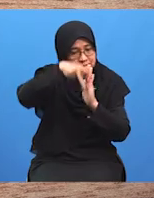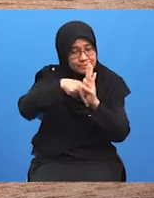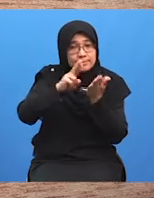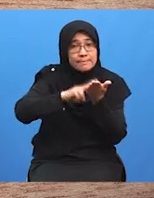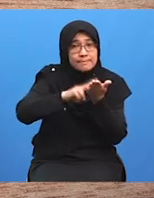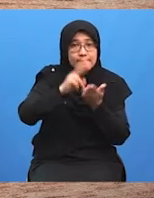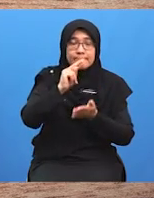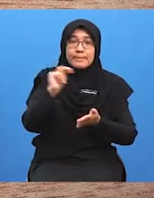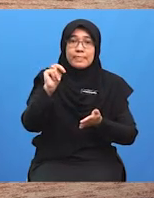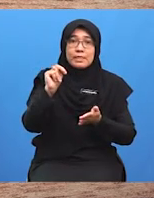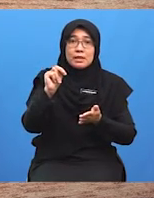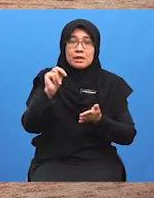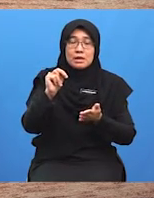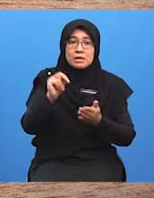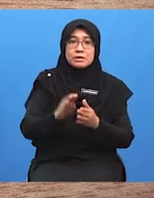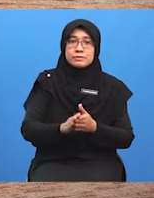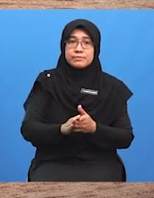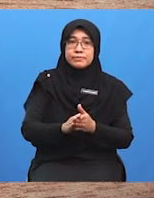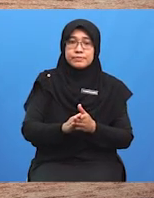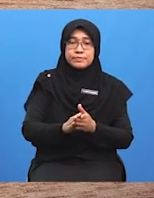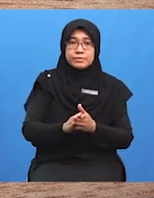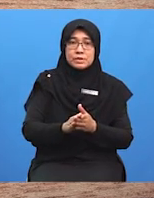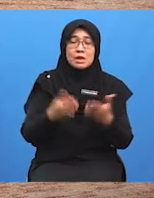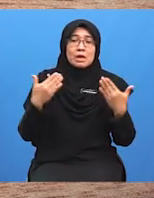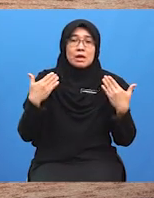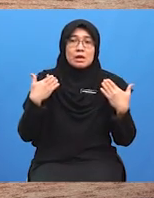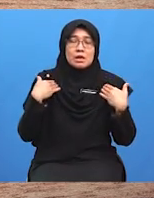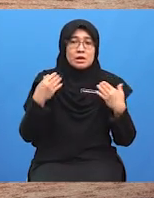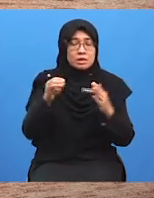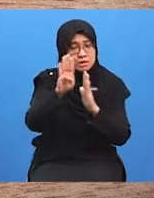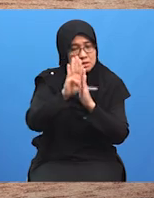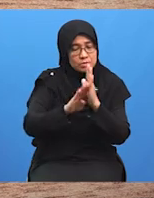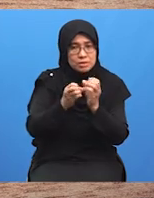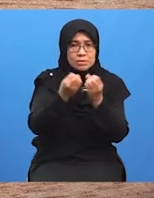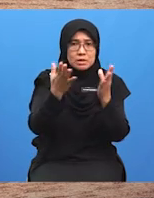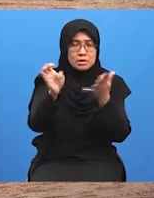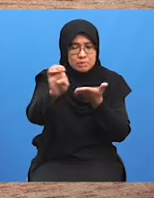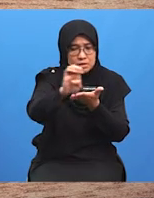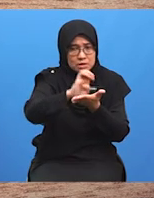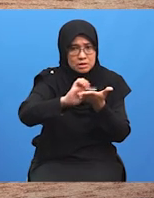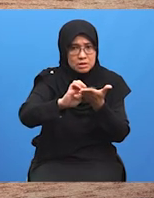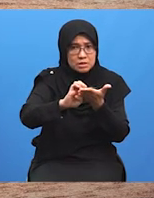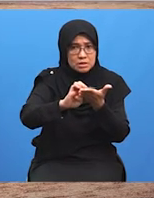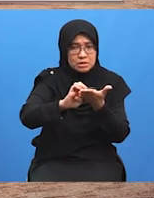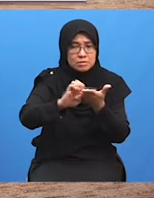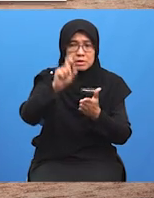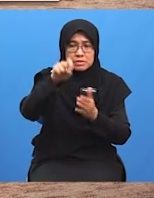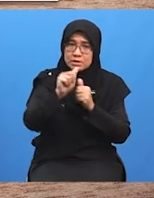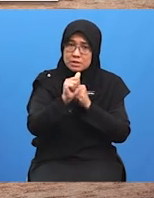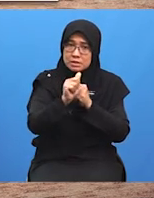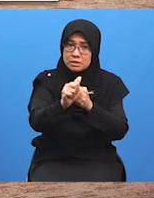Dalam konteks perundingan, beberapa elemen berkaitan Dapat kita lihat dalam